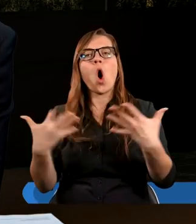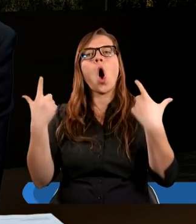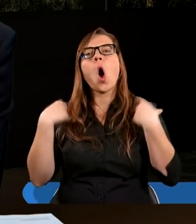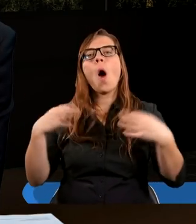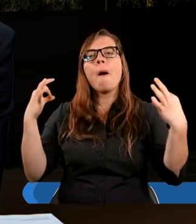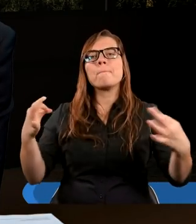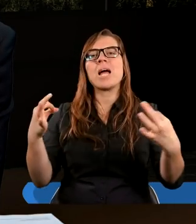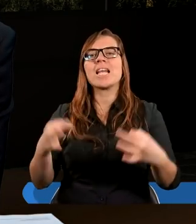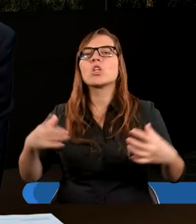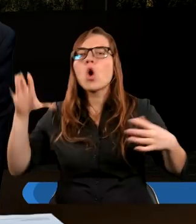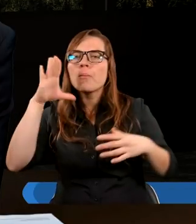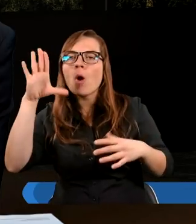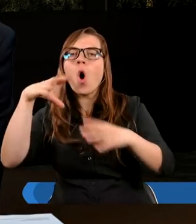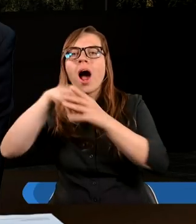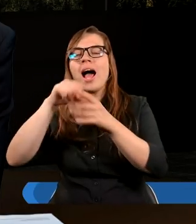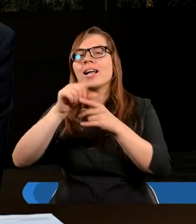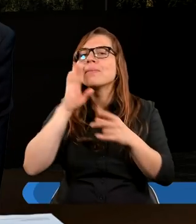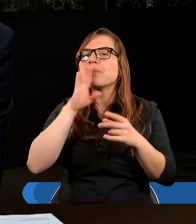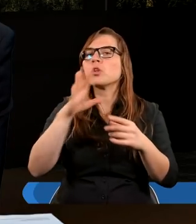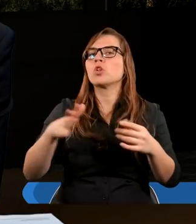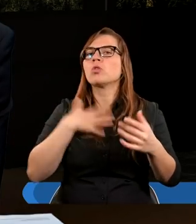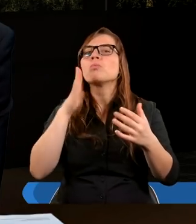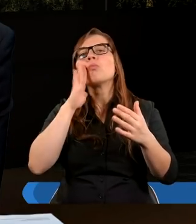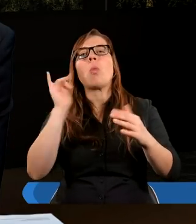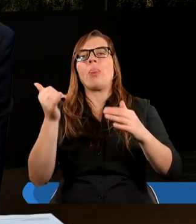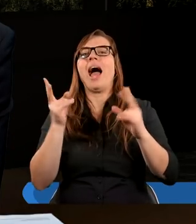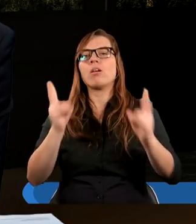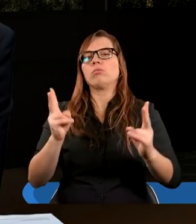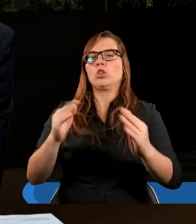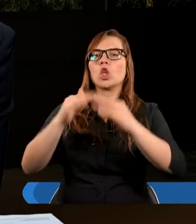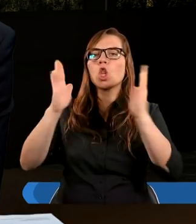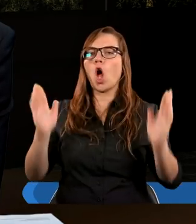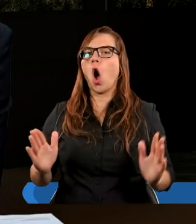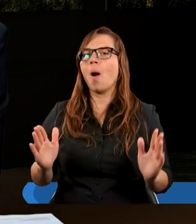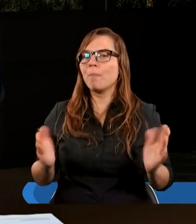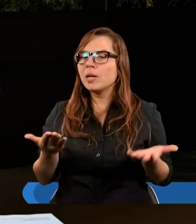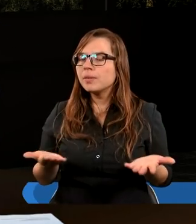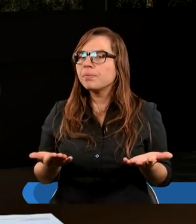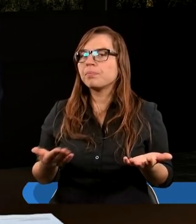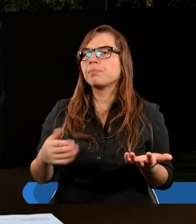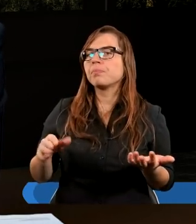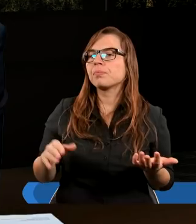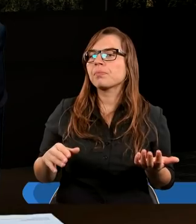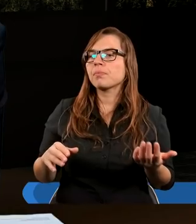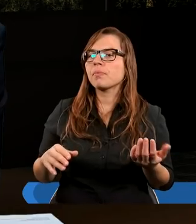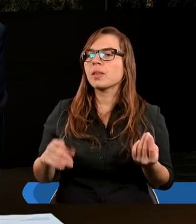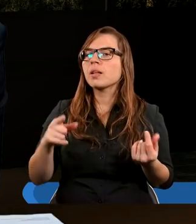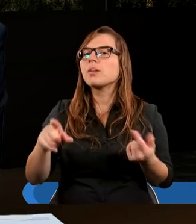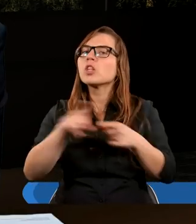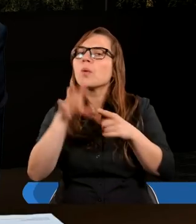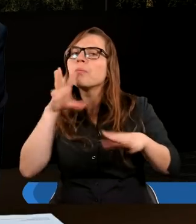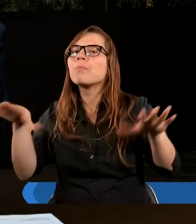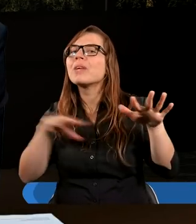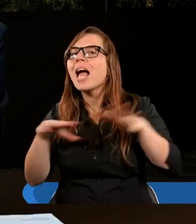Nacząc miało wszystkie takie cechy, jak normalny dom. Czyli byśmy powiedzieli, że miejsce najświętsze to było